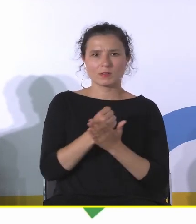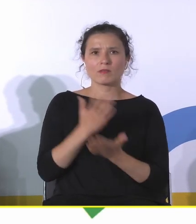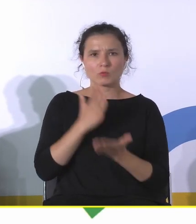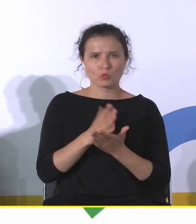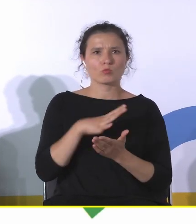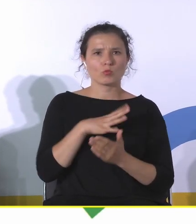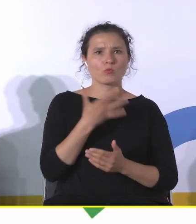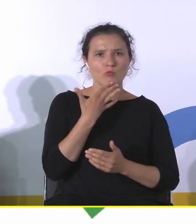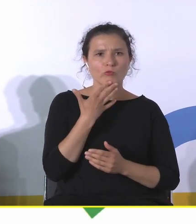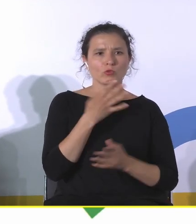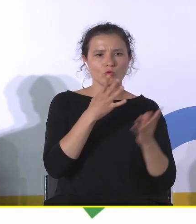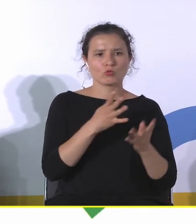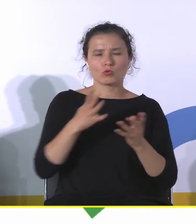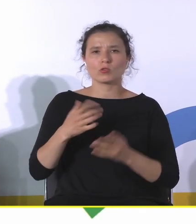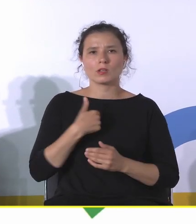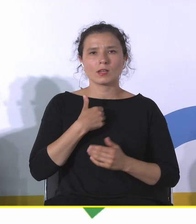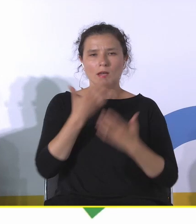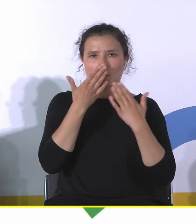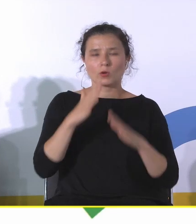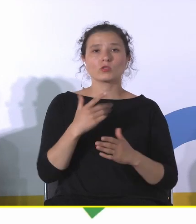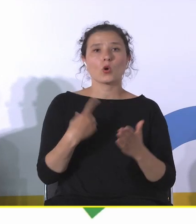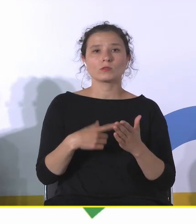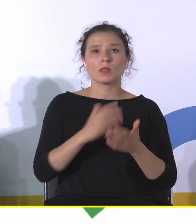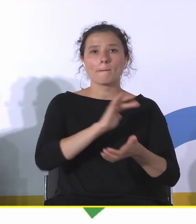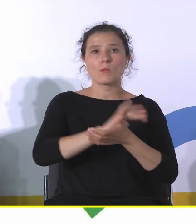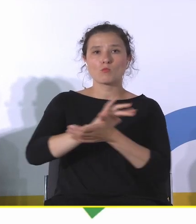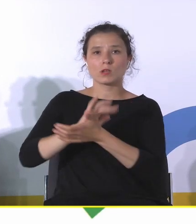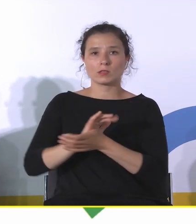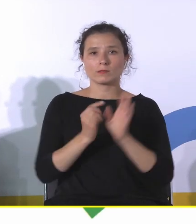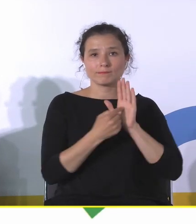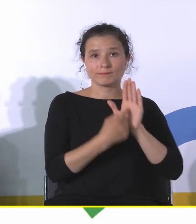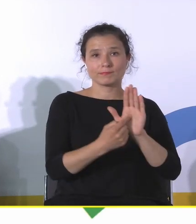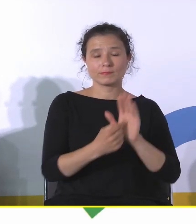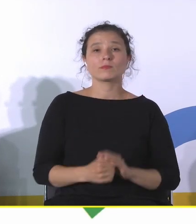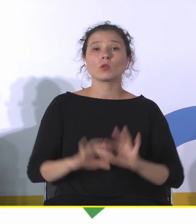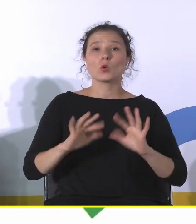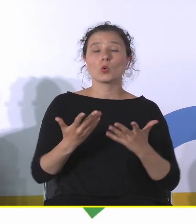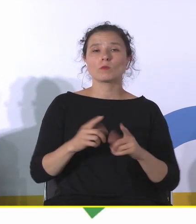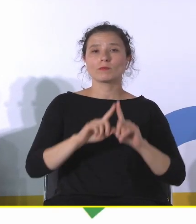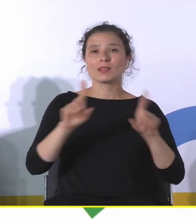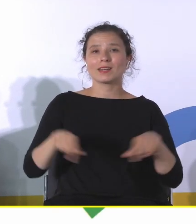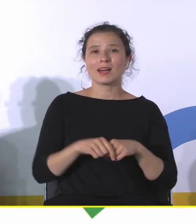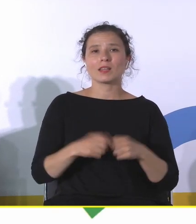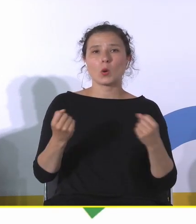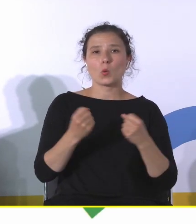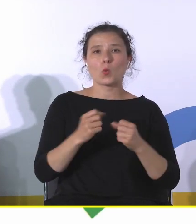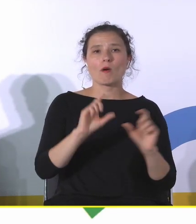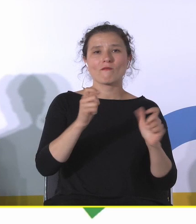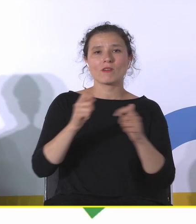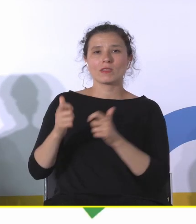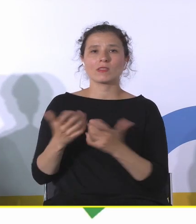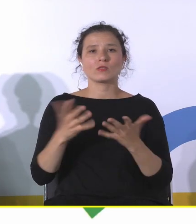może Państwu pokażę naszą ostatnią publikację. To jest karta mega eventów w miastach bogatych w